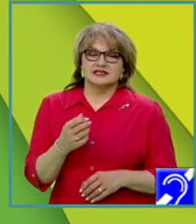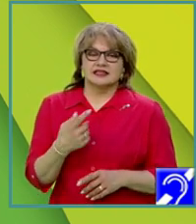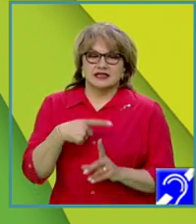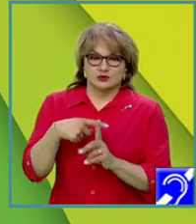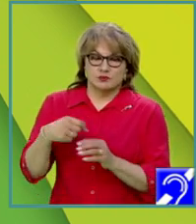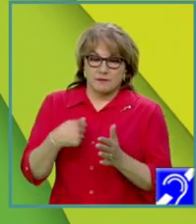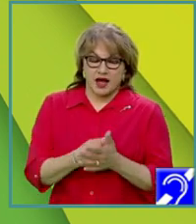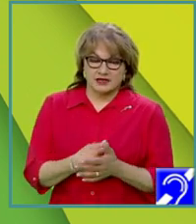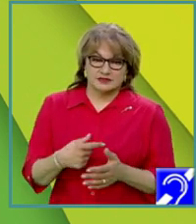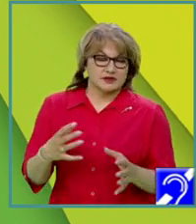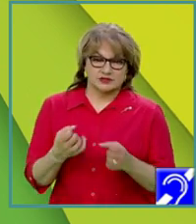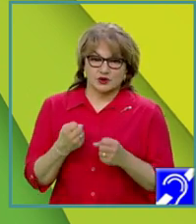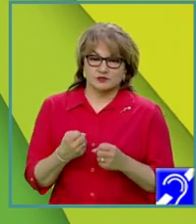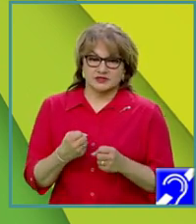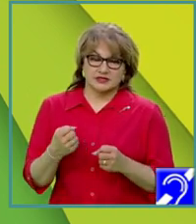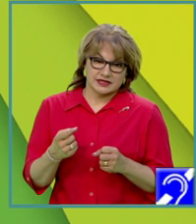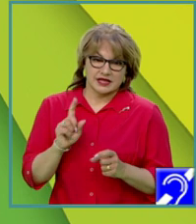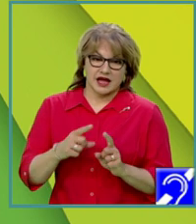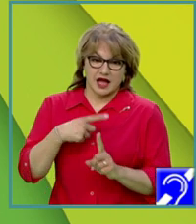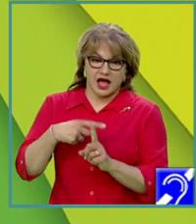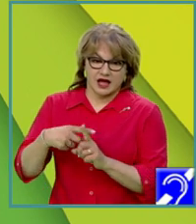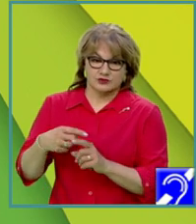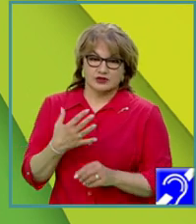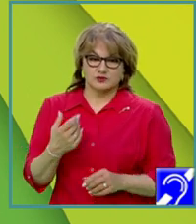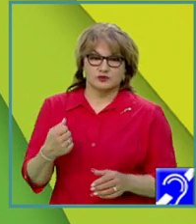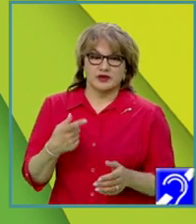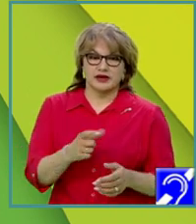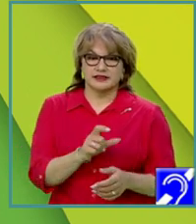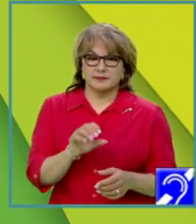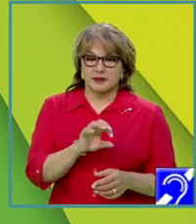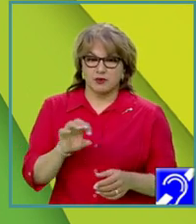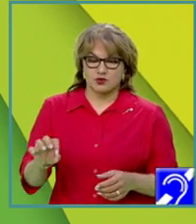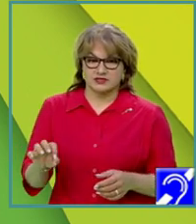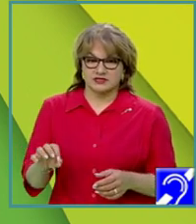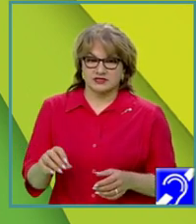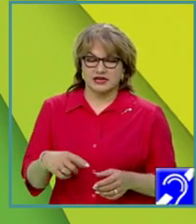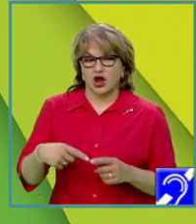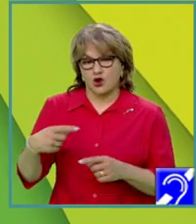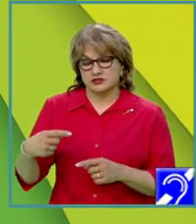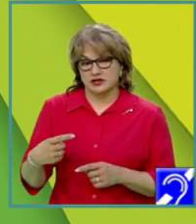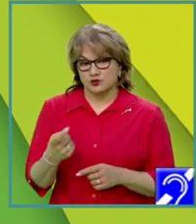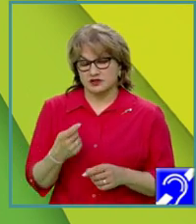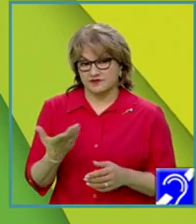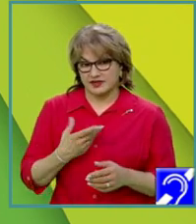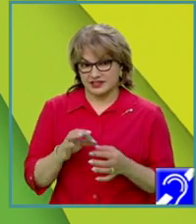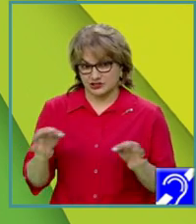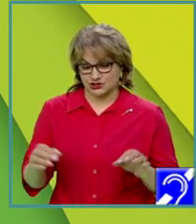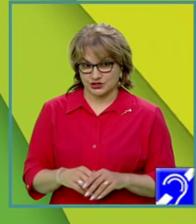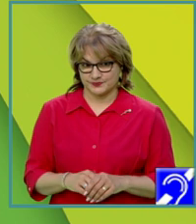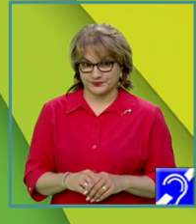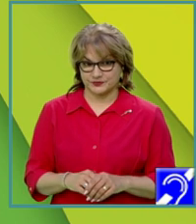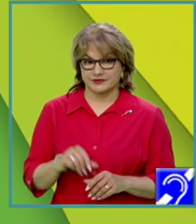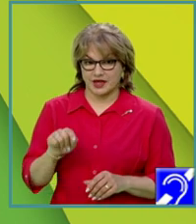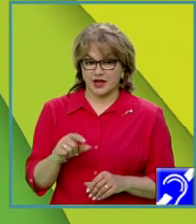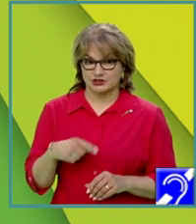obține adunând numerele de pe poziții consecutive în șirul dat. Aici nu ne mai trebuiește numărul de termeni a